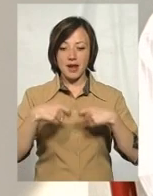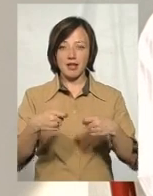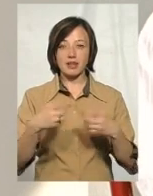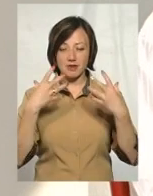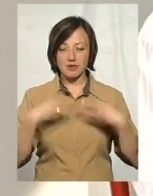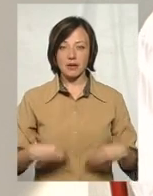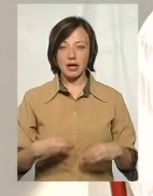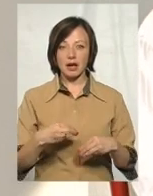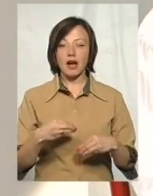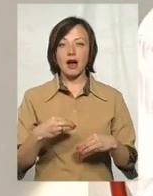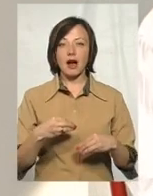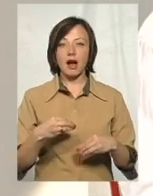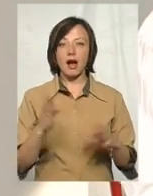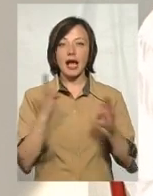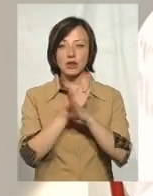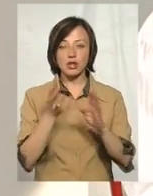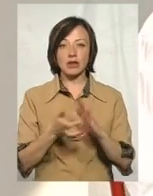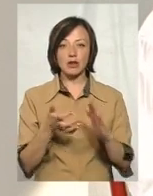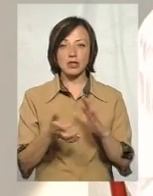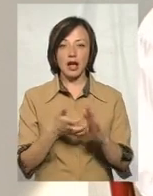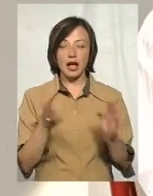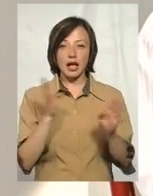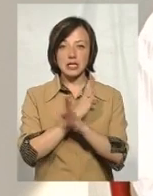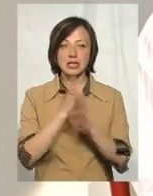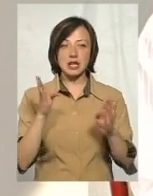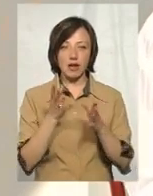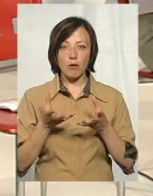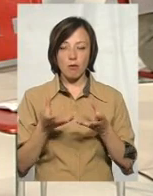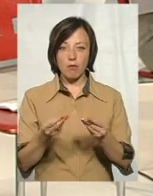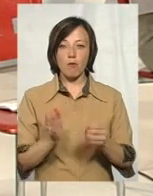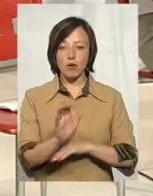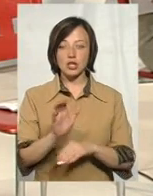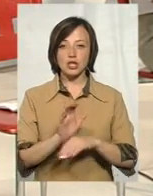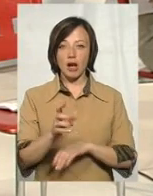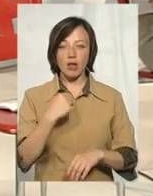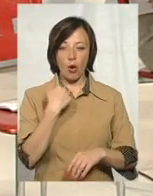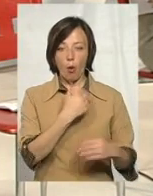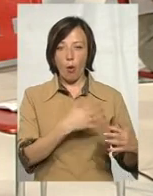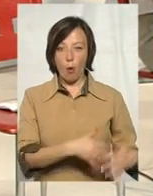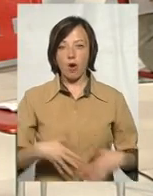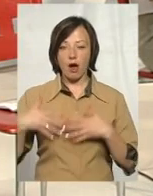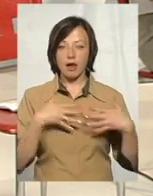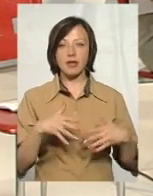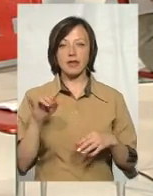І настає так звана недостатне кисневе постачання органів і так далі.